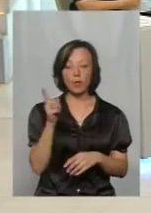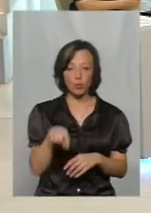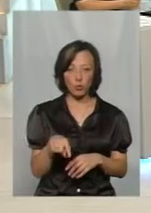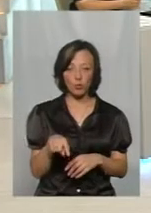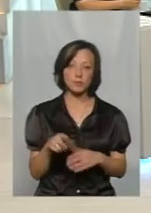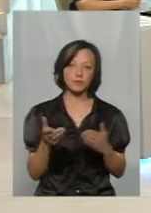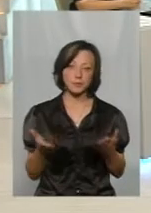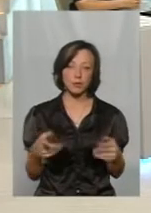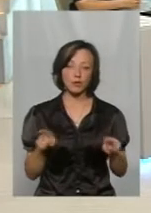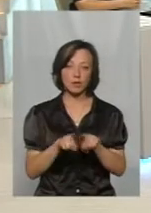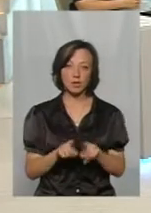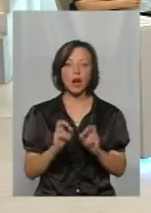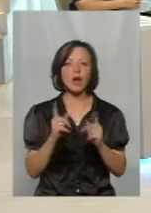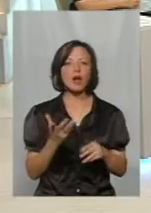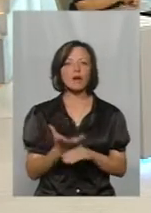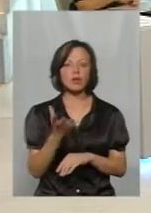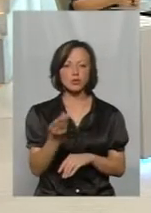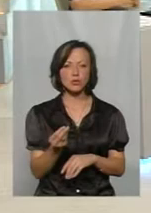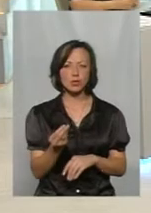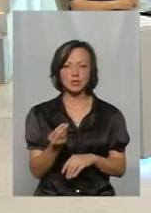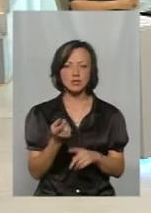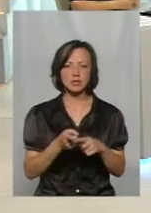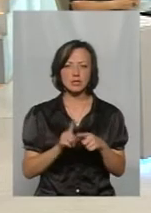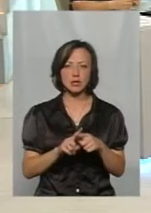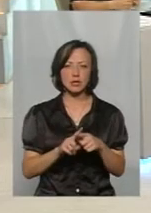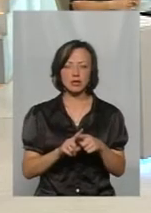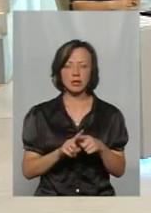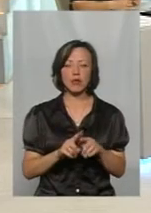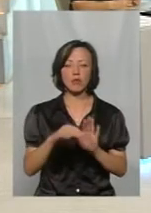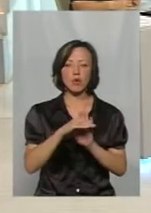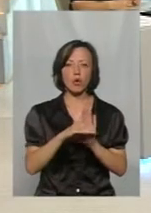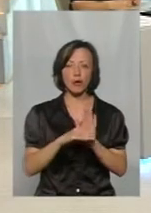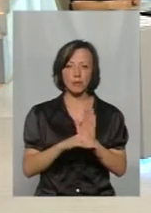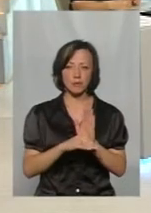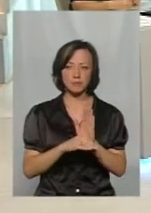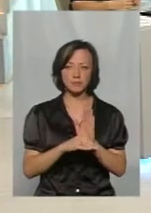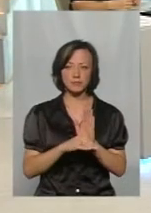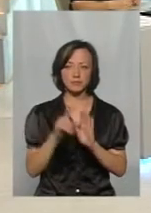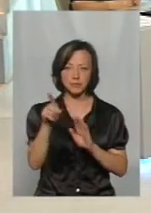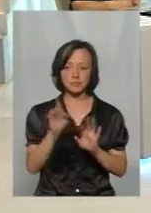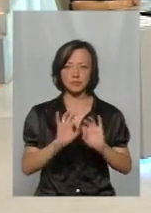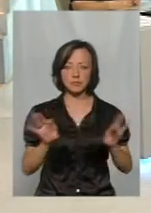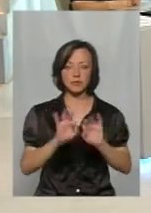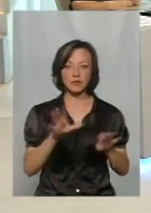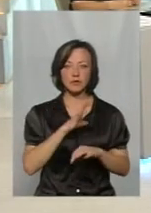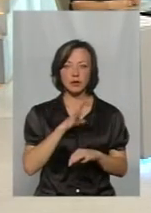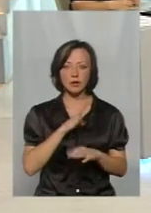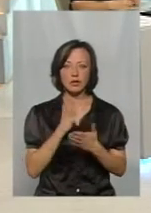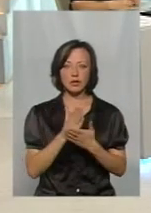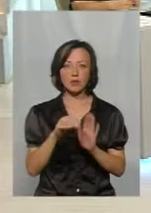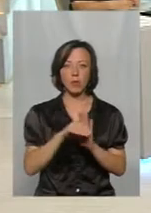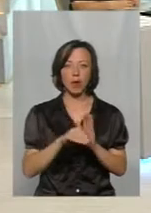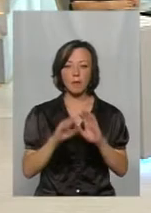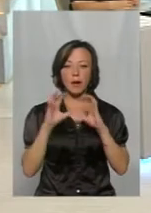А як фінансується детальніше? В програмі, як було сказано в сюжеті, є програма